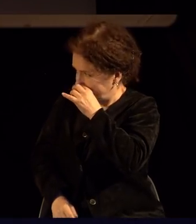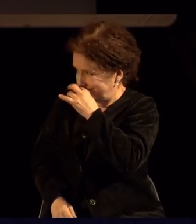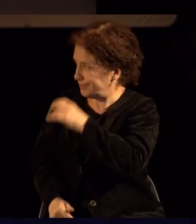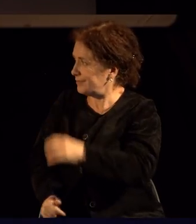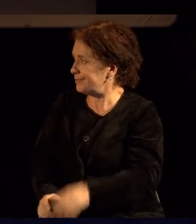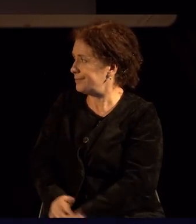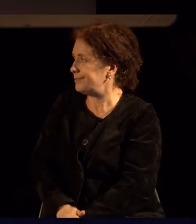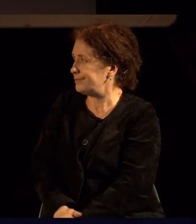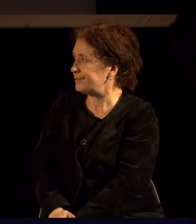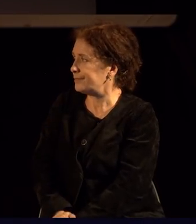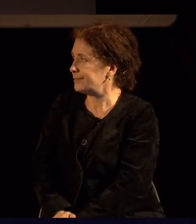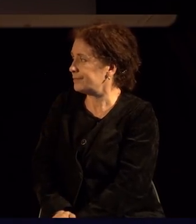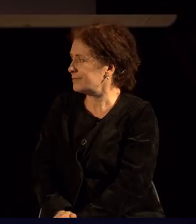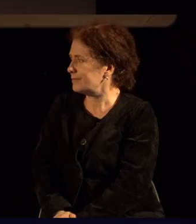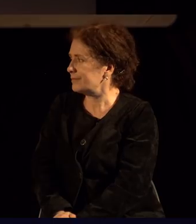мегјуто